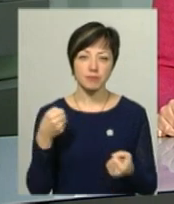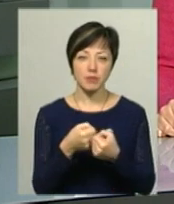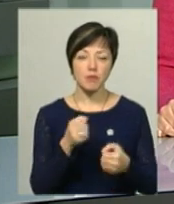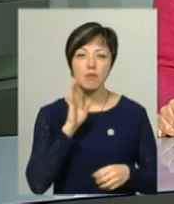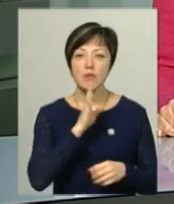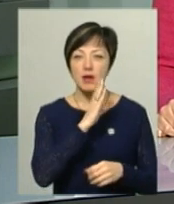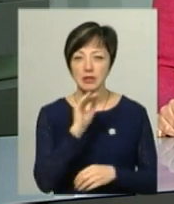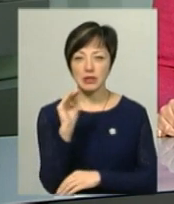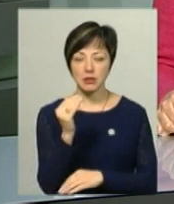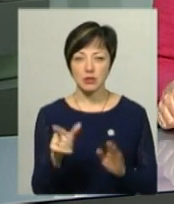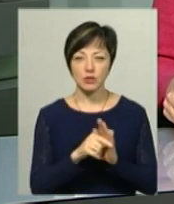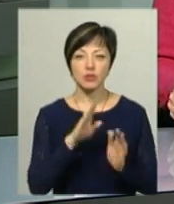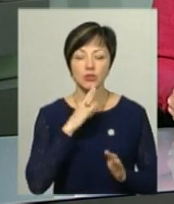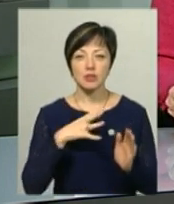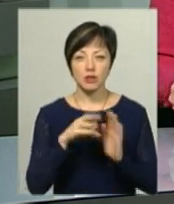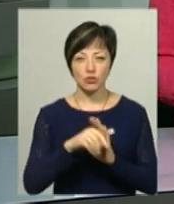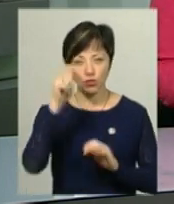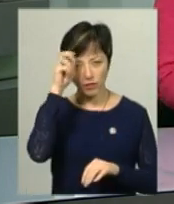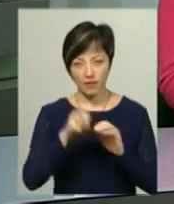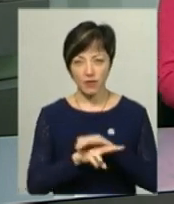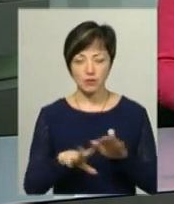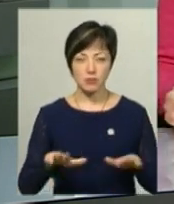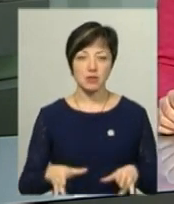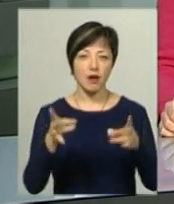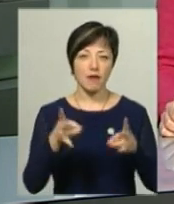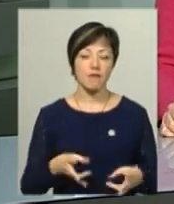дитепа жінка загинула, а чоловік втів з місця аварії.